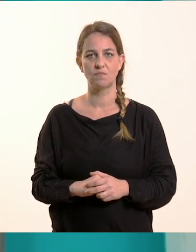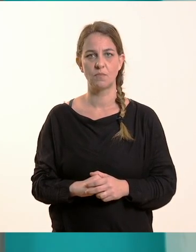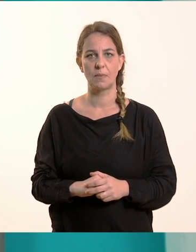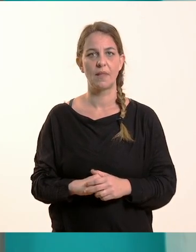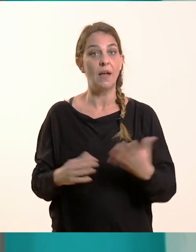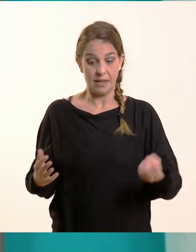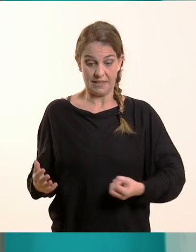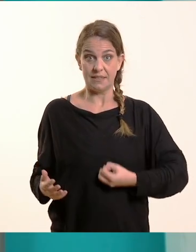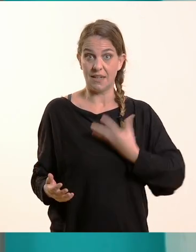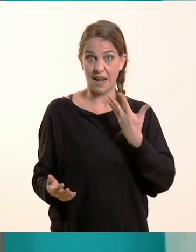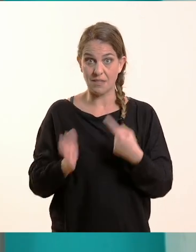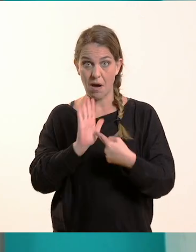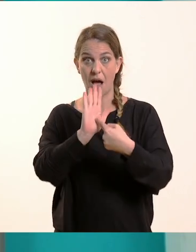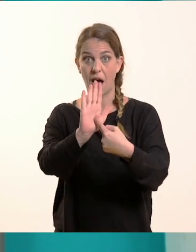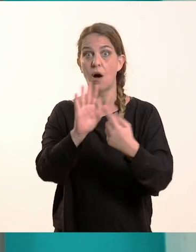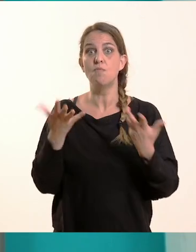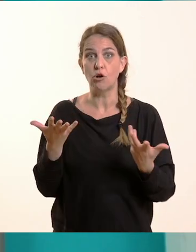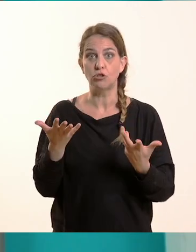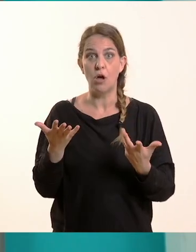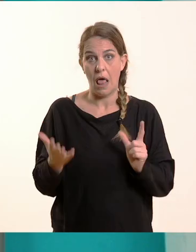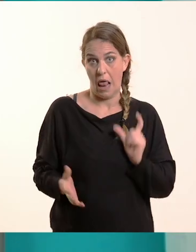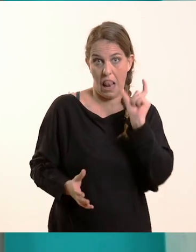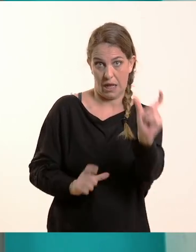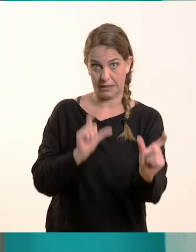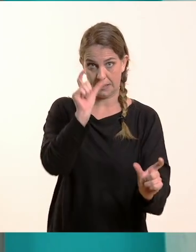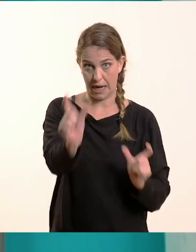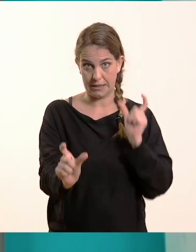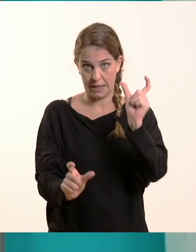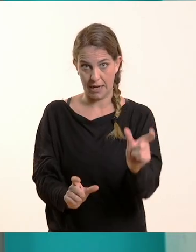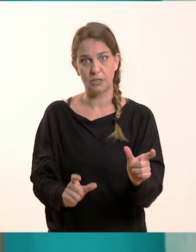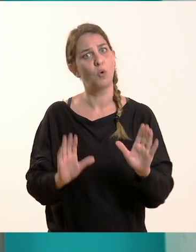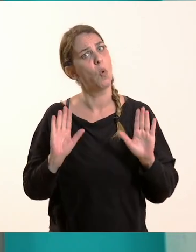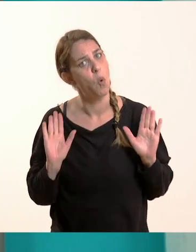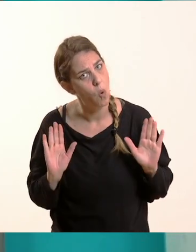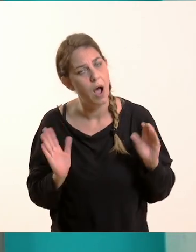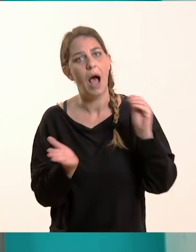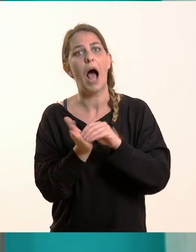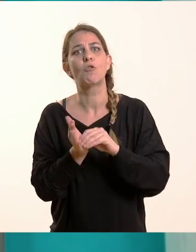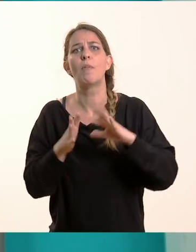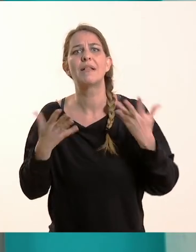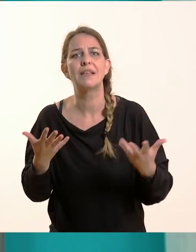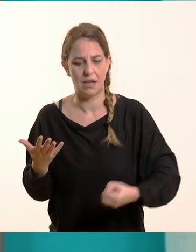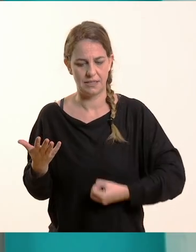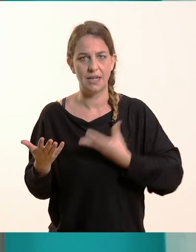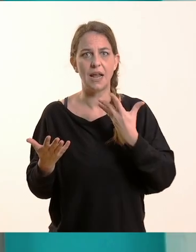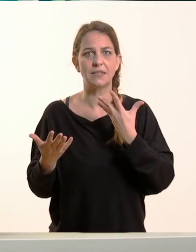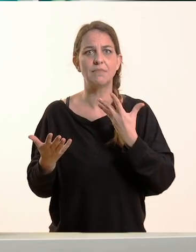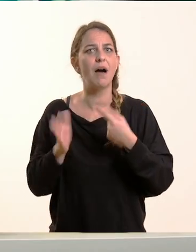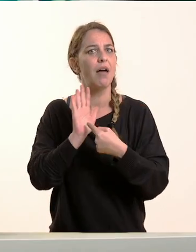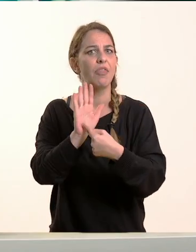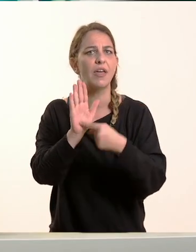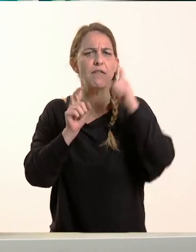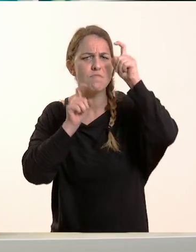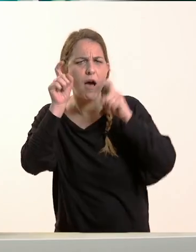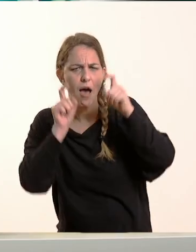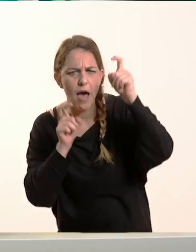παιδιά. Με τι άλλο τα εκφράζουμε. Τα εκφράζουμε με τις εκφράσεις του προσώπου μας, με τις χειρονομίες μας. Όταν είμαι